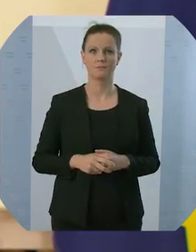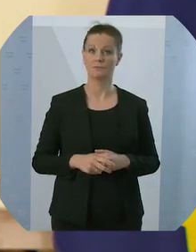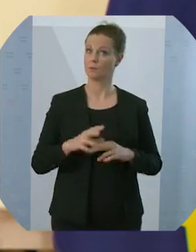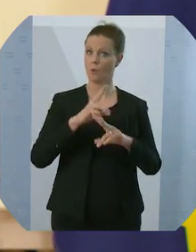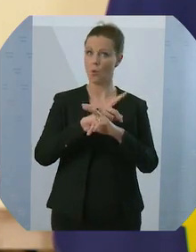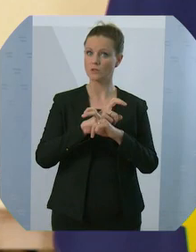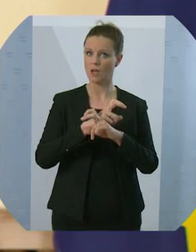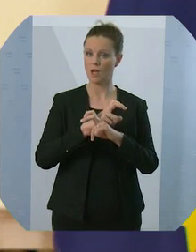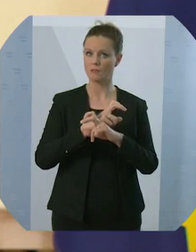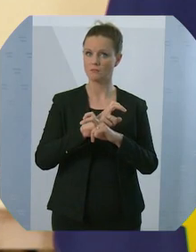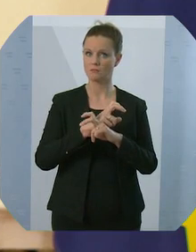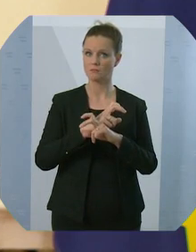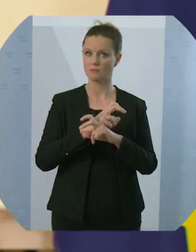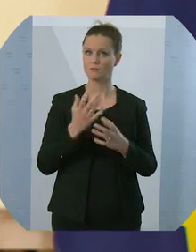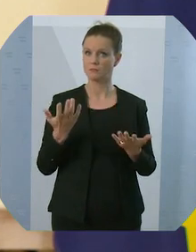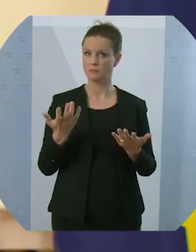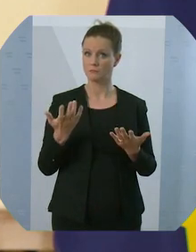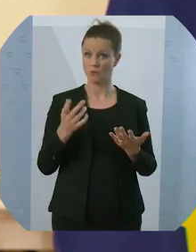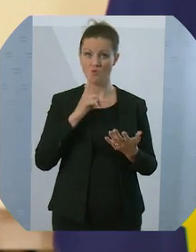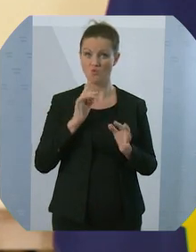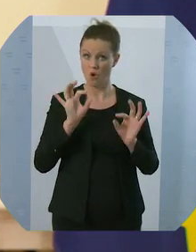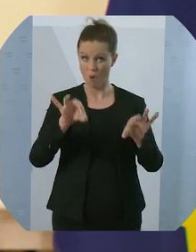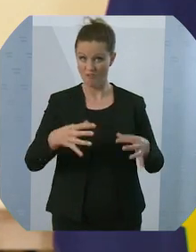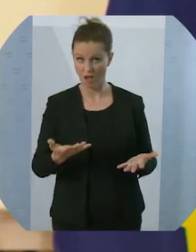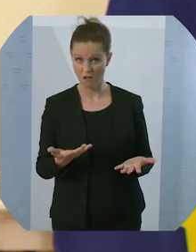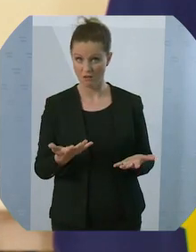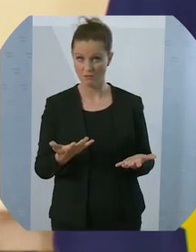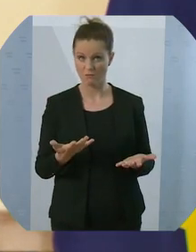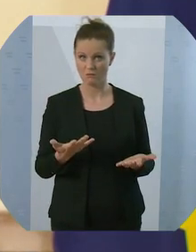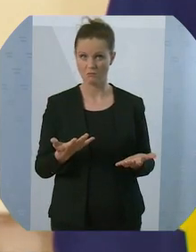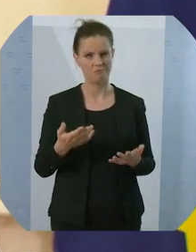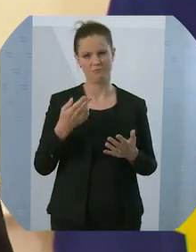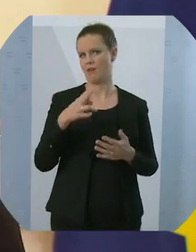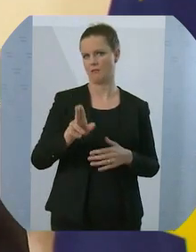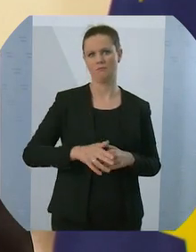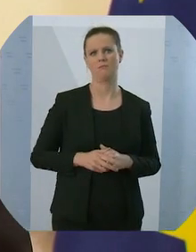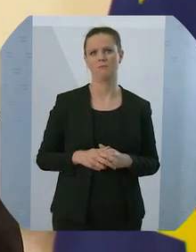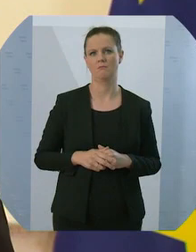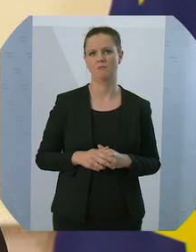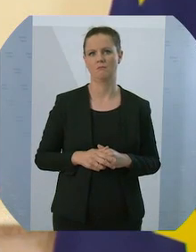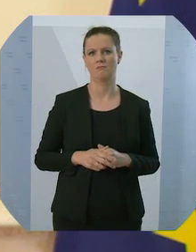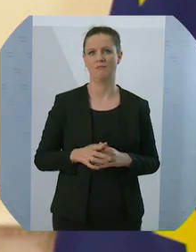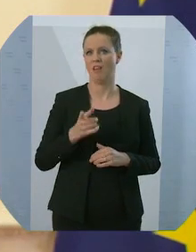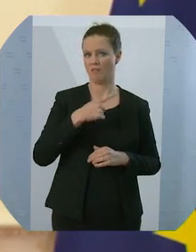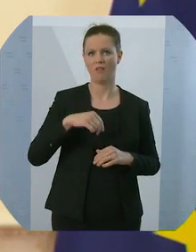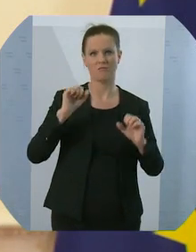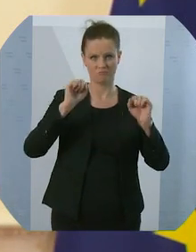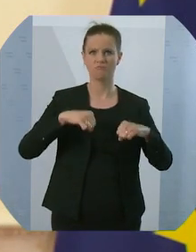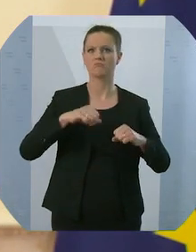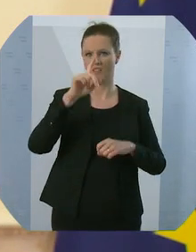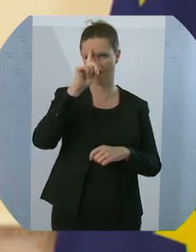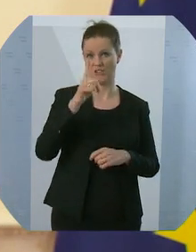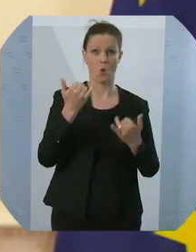Waren wir nur Opfer? Nein. Wir stimmen überein. Wir stimmen heute überein.